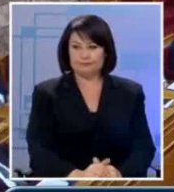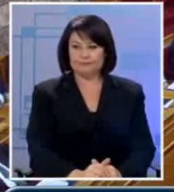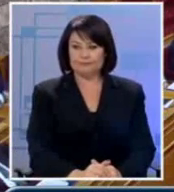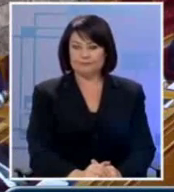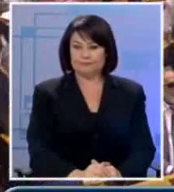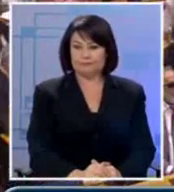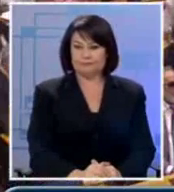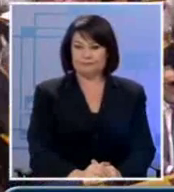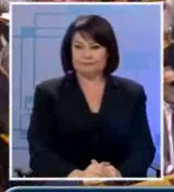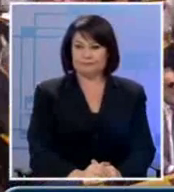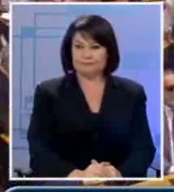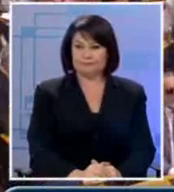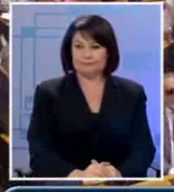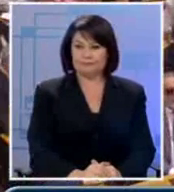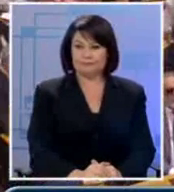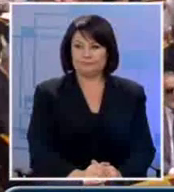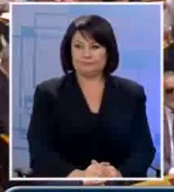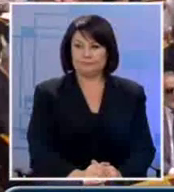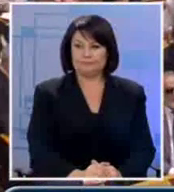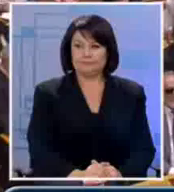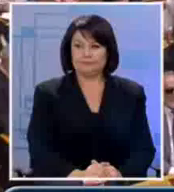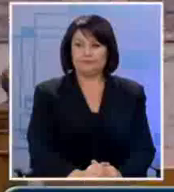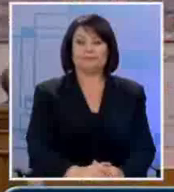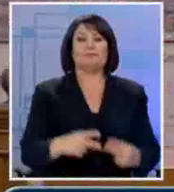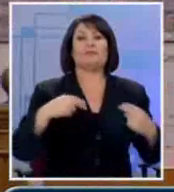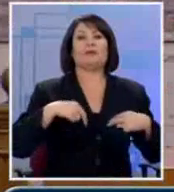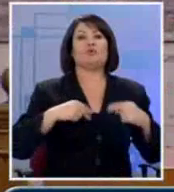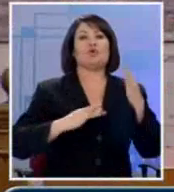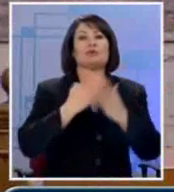Ο κύριος Υπουργός, ο κύριος Δένδιας, έχει το λόγο.